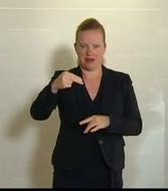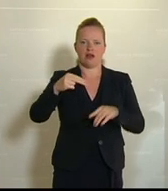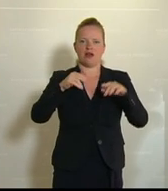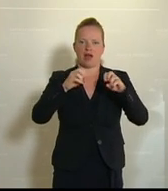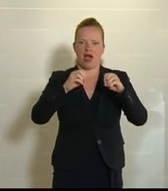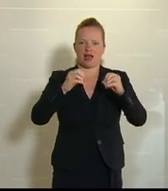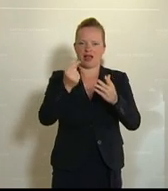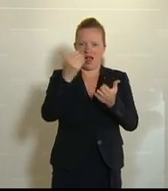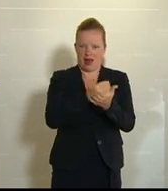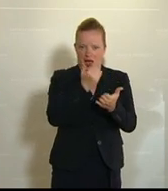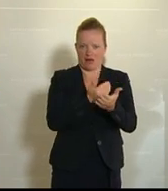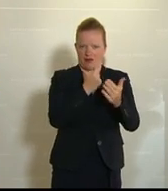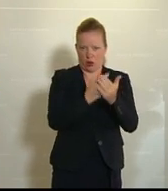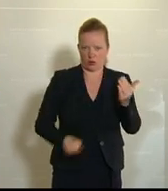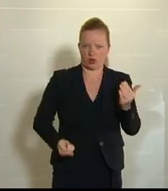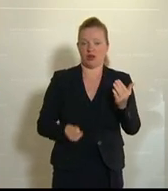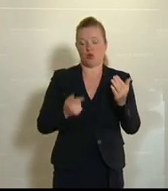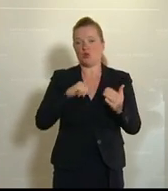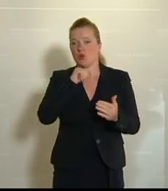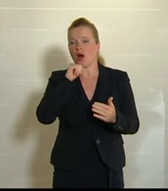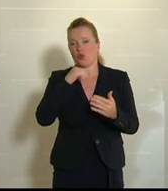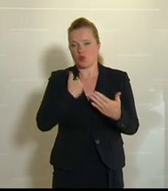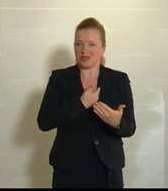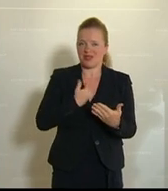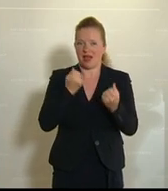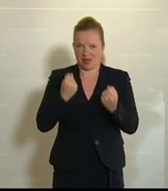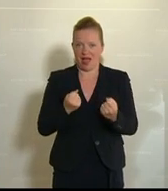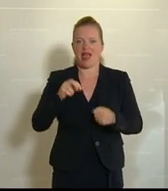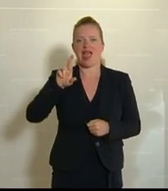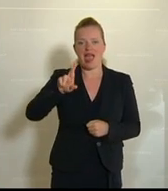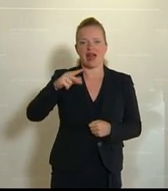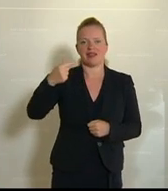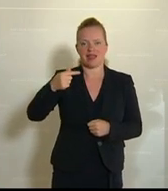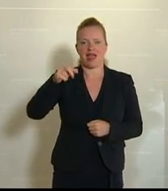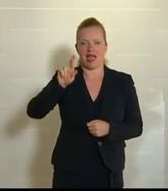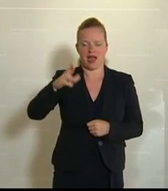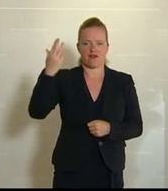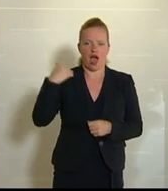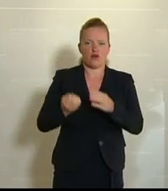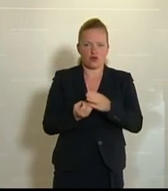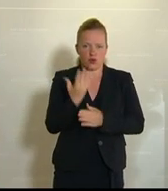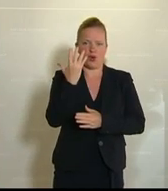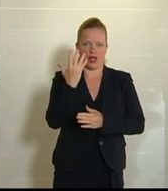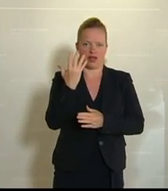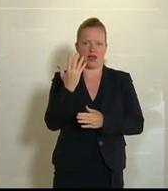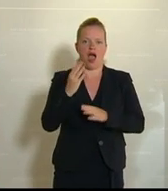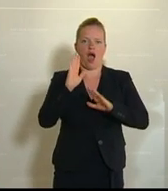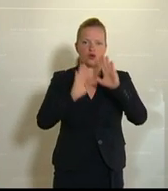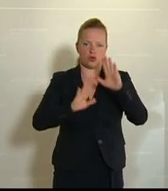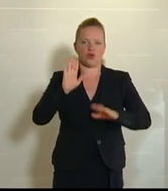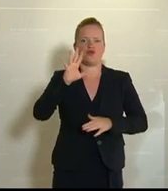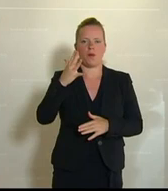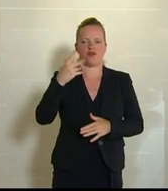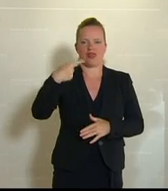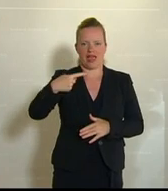Unsicherheiten geführt. Gleichzeitig musste die RTR die für das Frühjahr 2020 vorgesehene Auktion der 5G